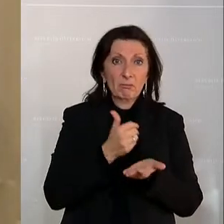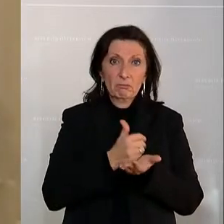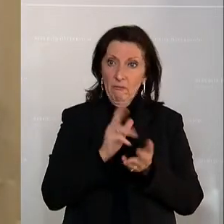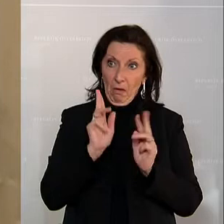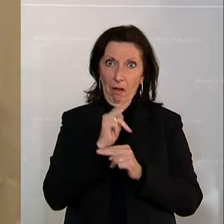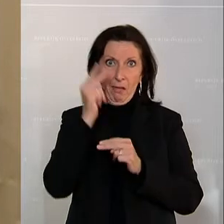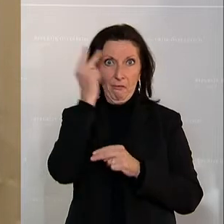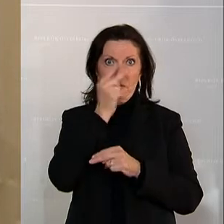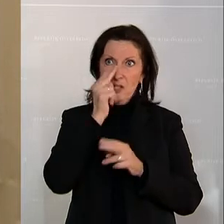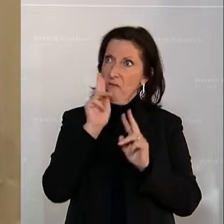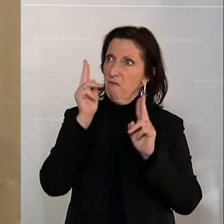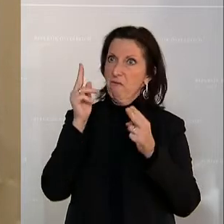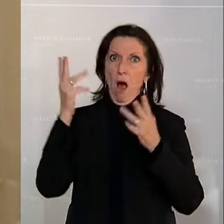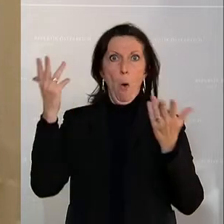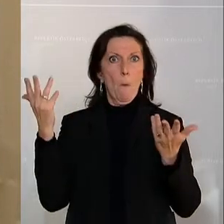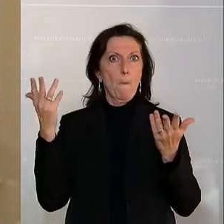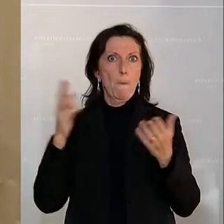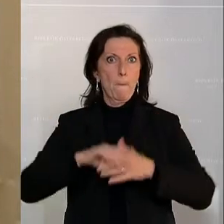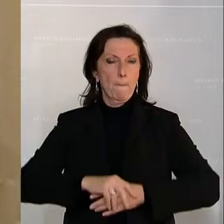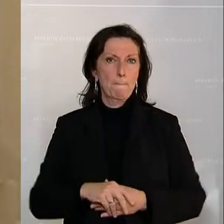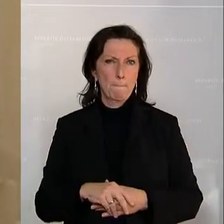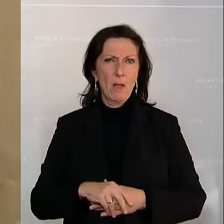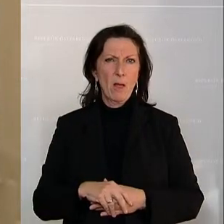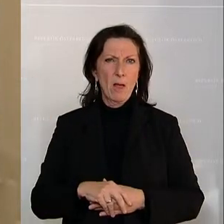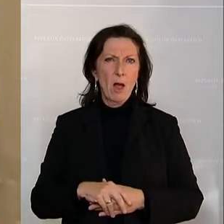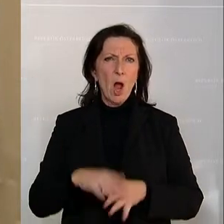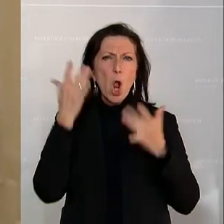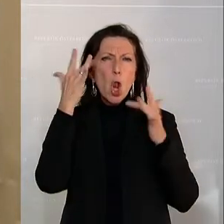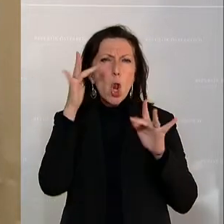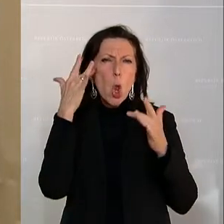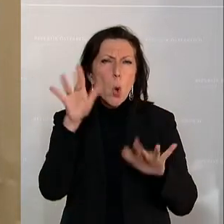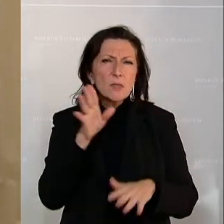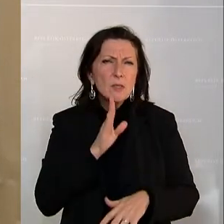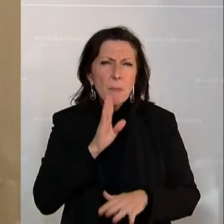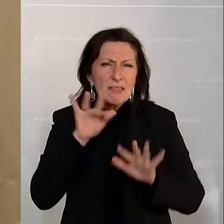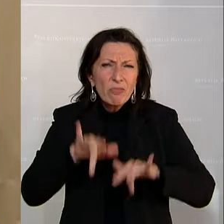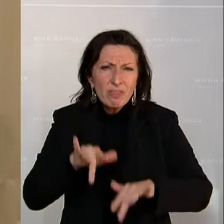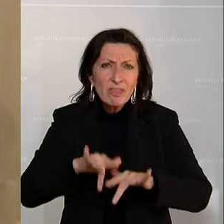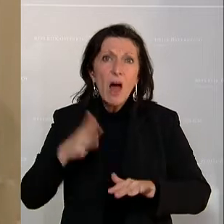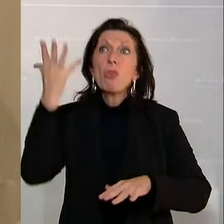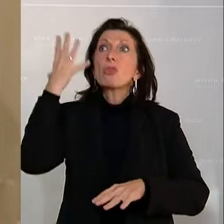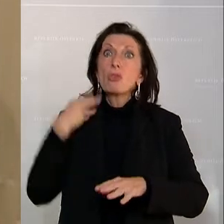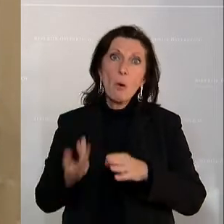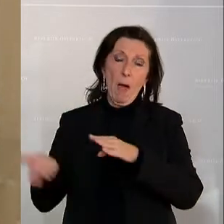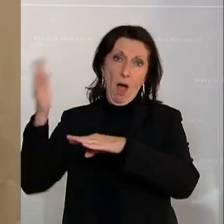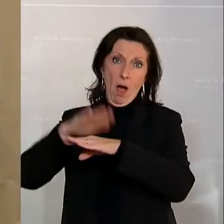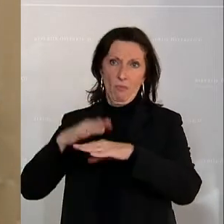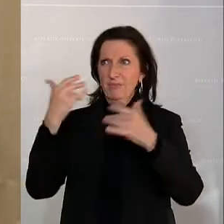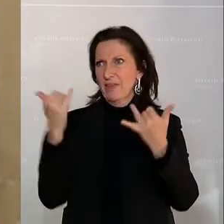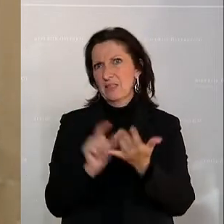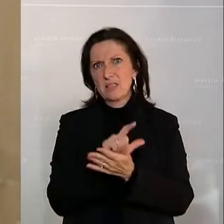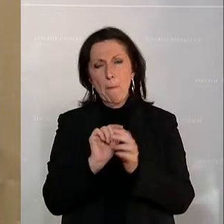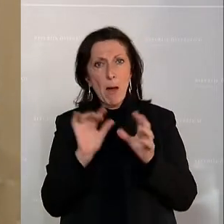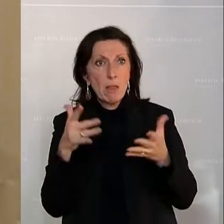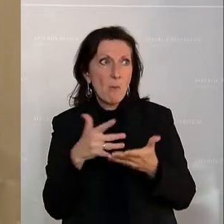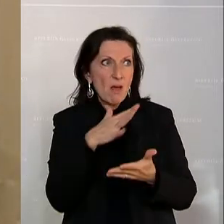sie hier das Tor für noch höhere Luxuspensionen aufmachen. In einer Zeit der Pandemie, wo viele